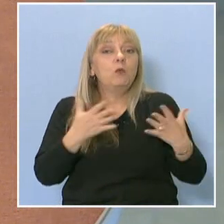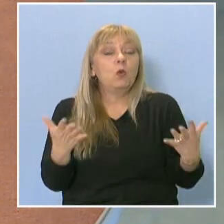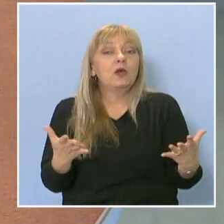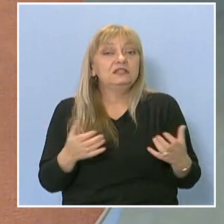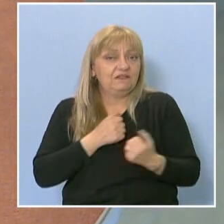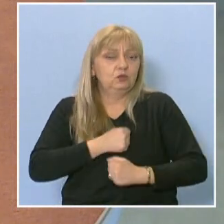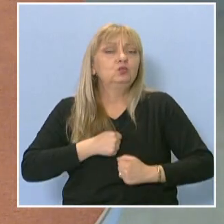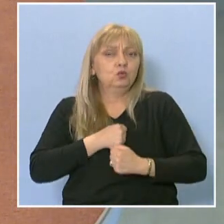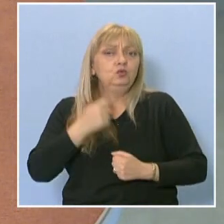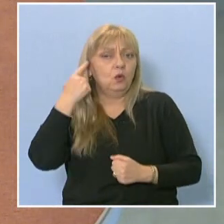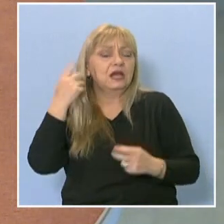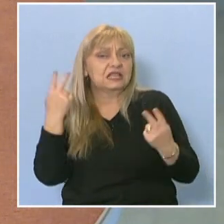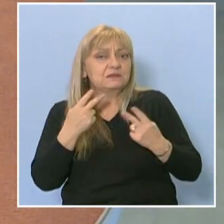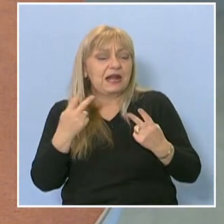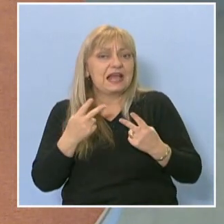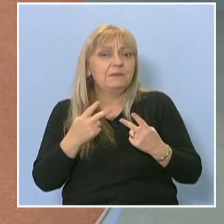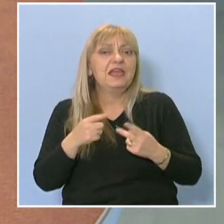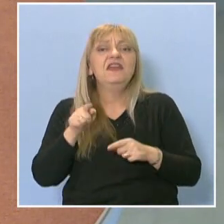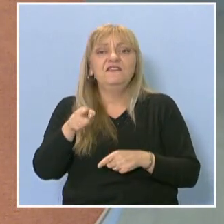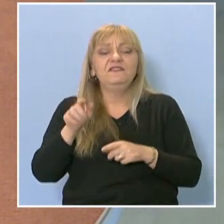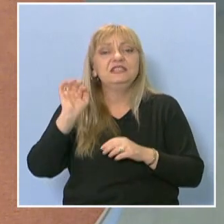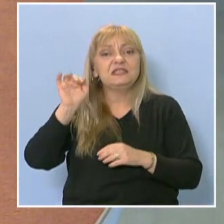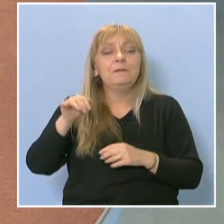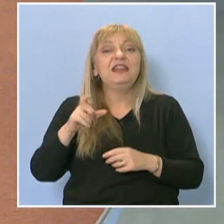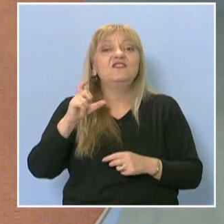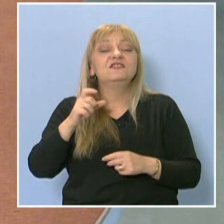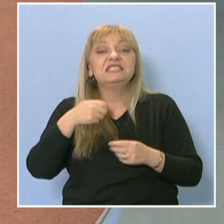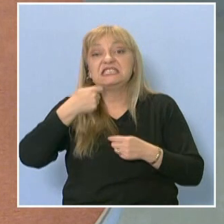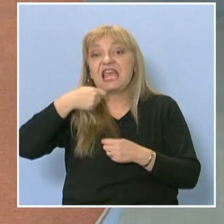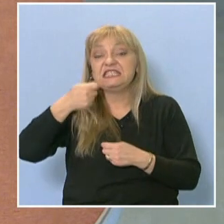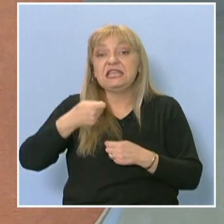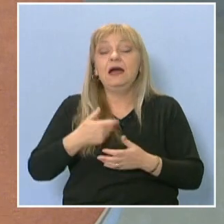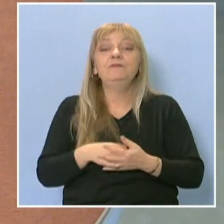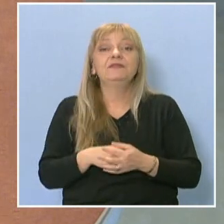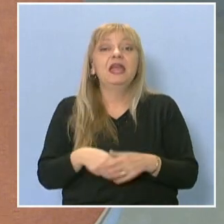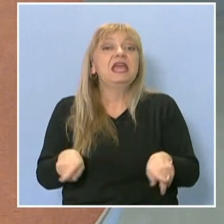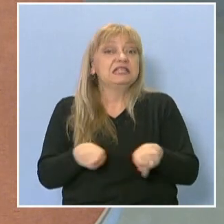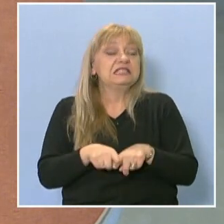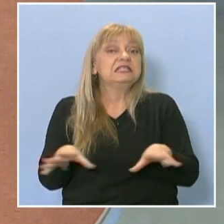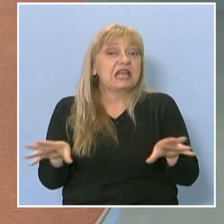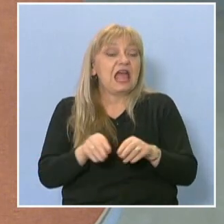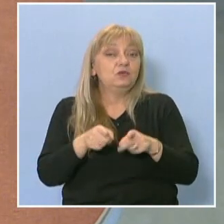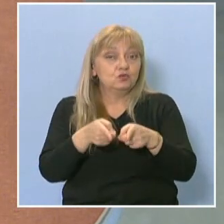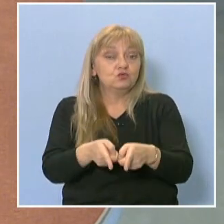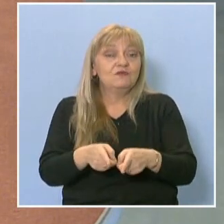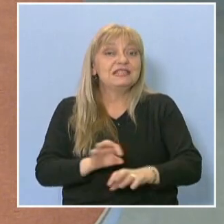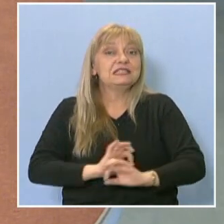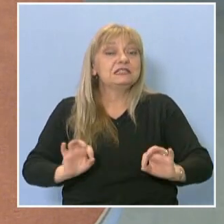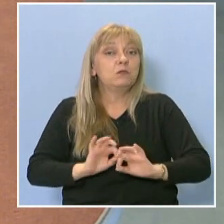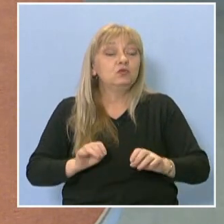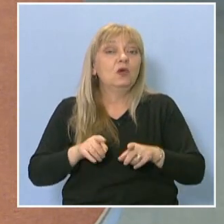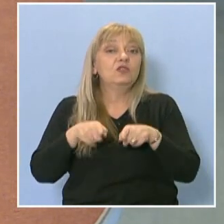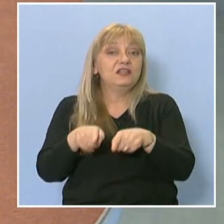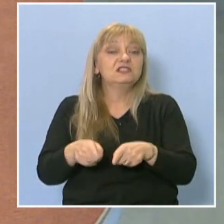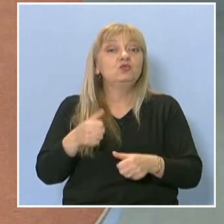Трудно е, разбрахме, в сесия сте били едновременно с това. Точно така беше. Сте се подготвяли за това